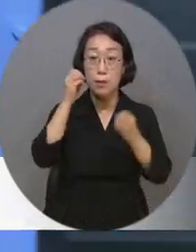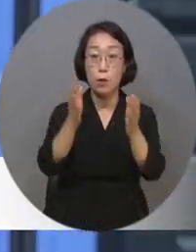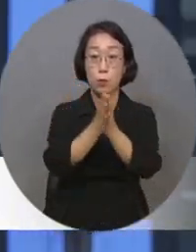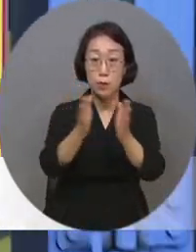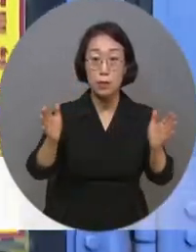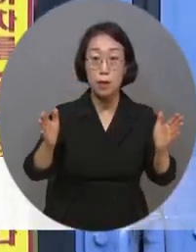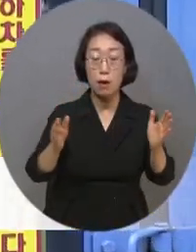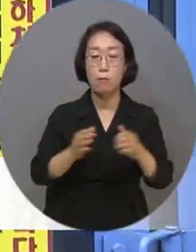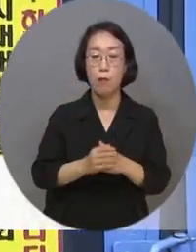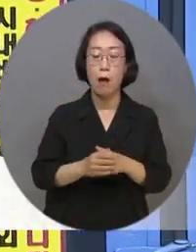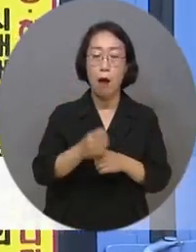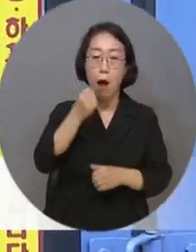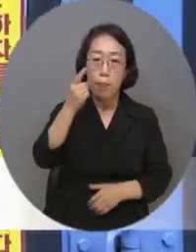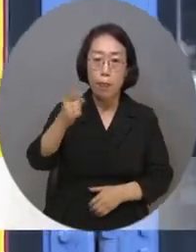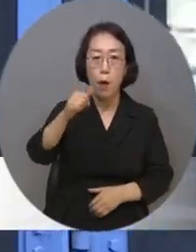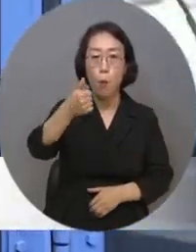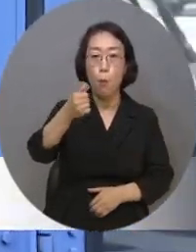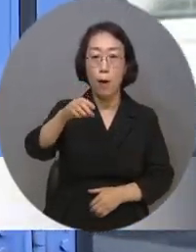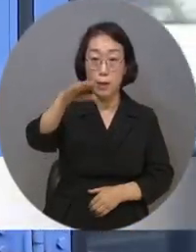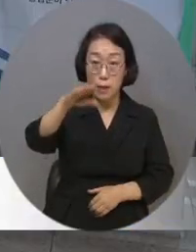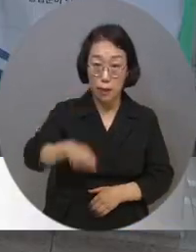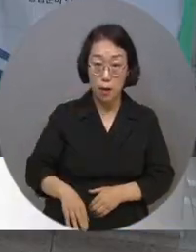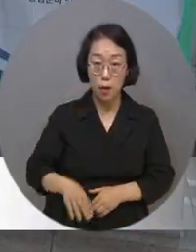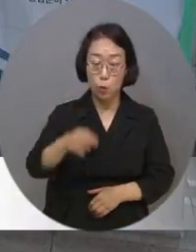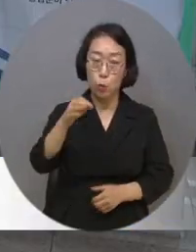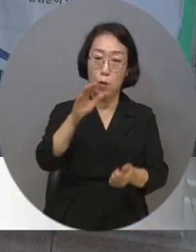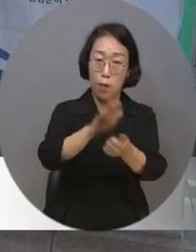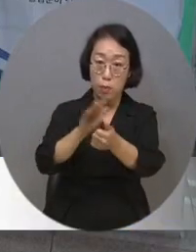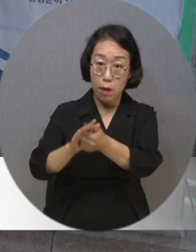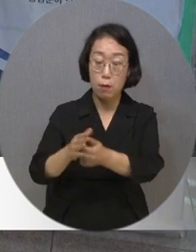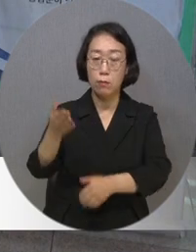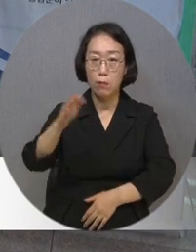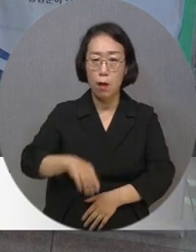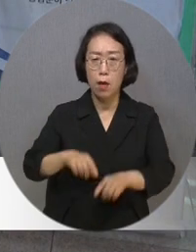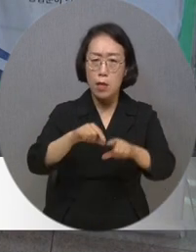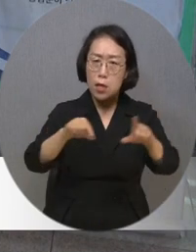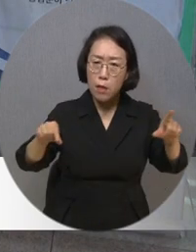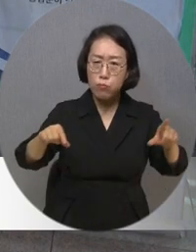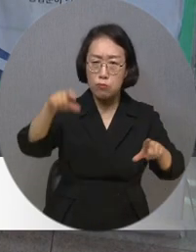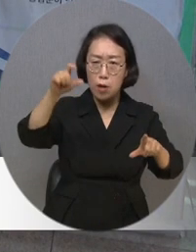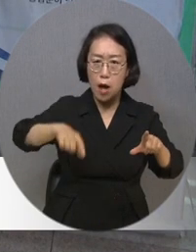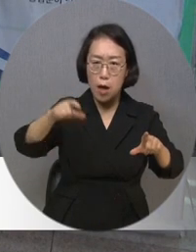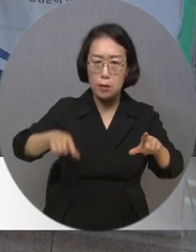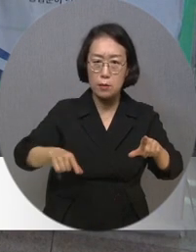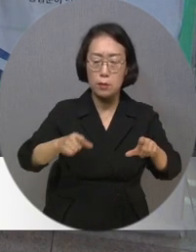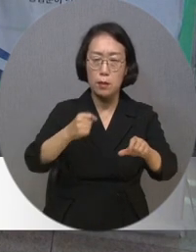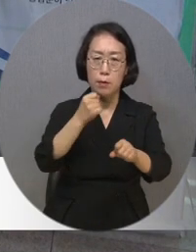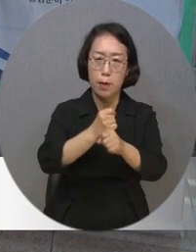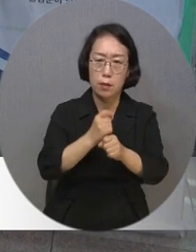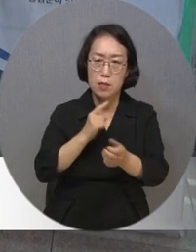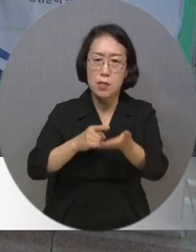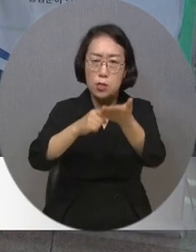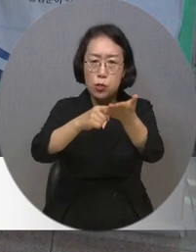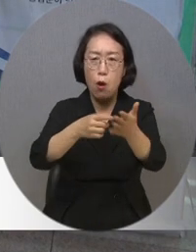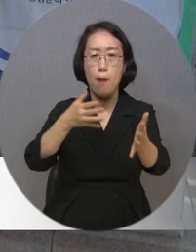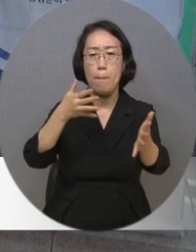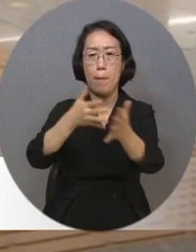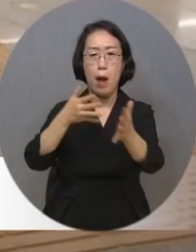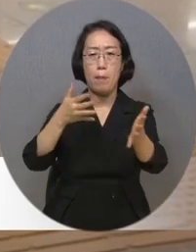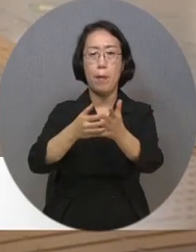사업은 월 5만 원 이내 실비 지원 방식인데 일부 신용카드가 발급이 제한되는 문제가 있었습니다.